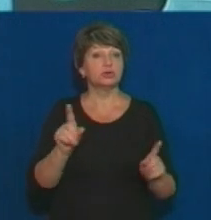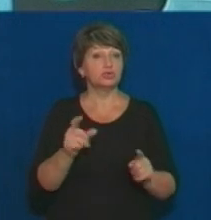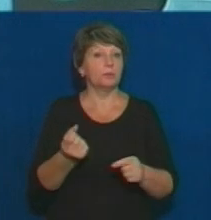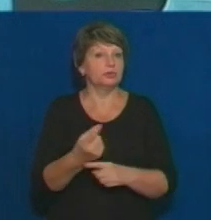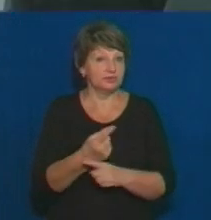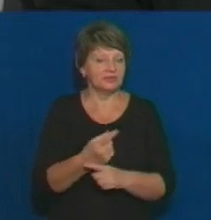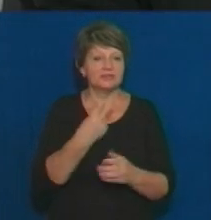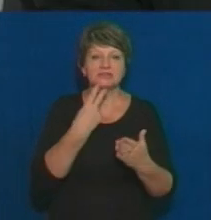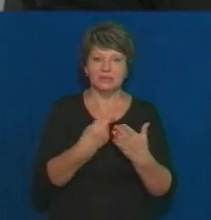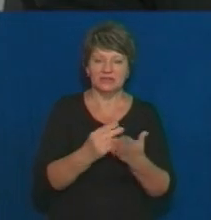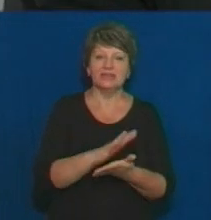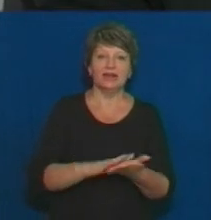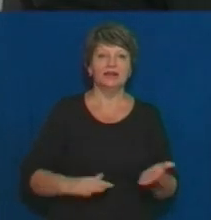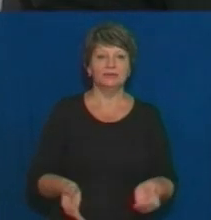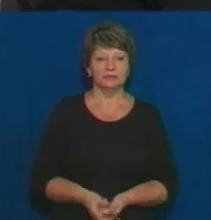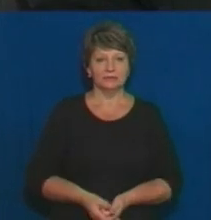далі.